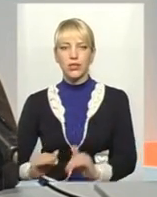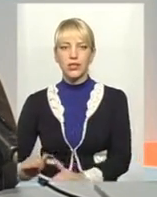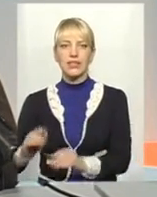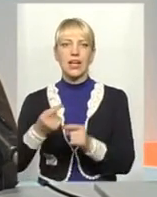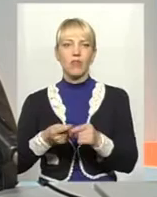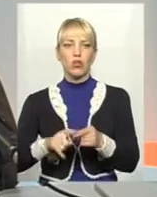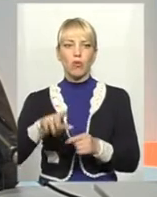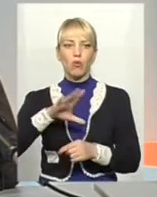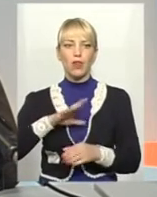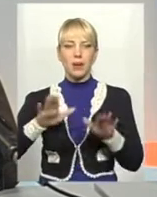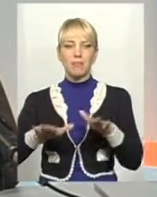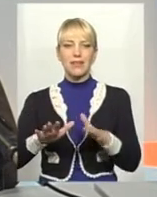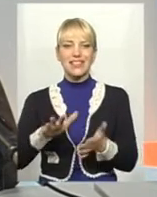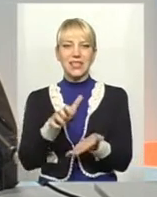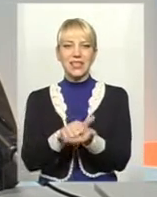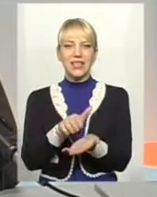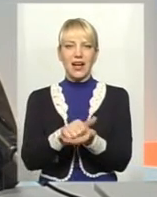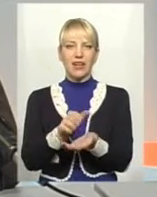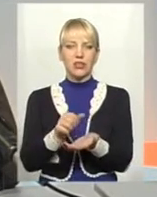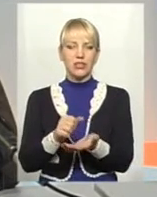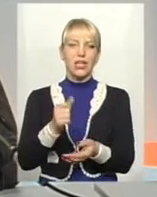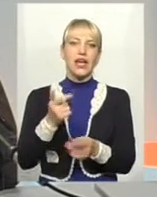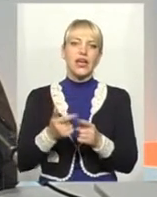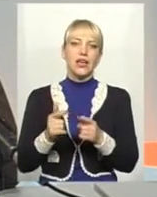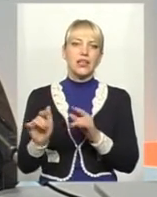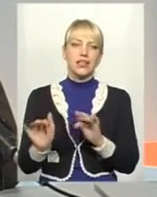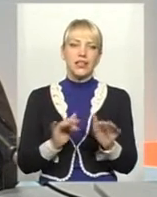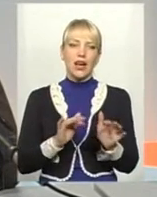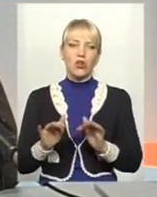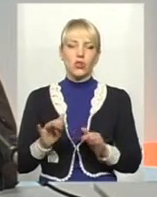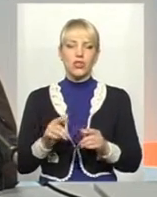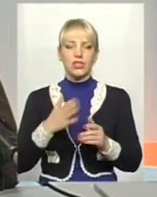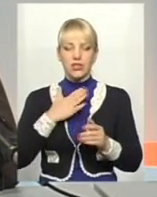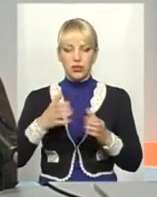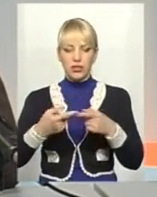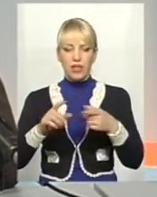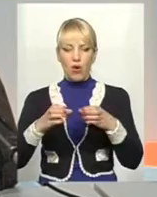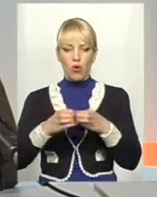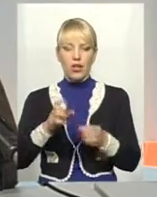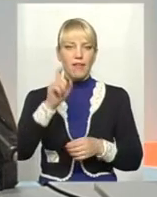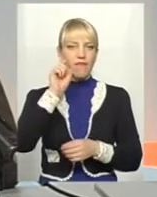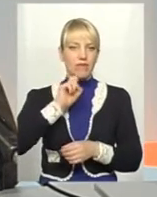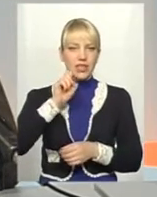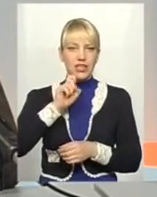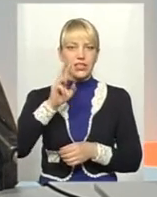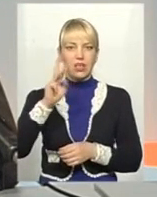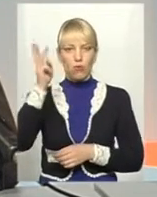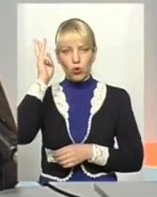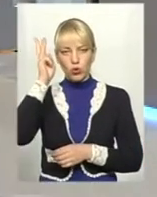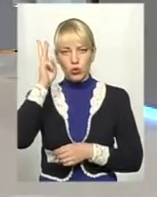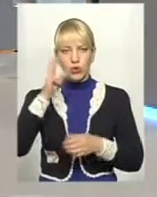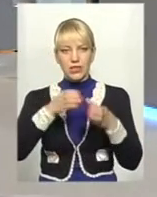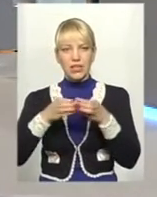була і місцем діяльності загону. А також Вінницький і Проскурівський повід, це вже пізніше, коли